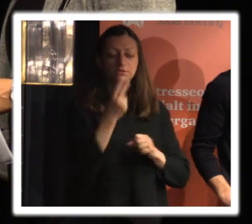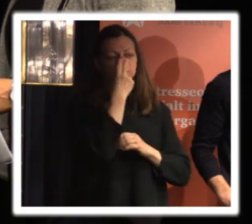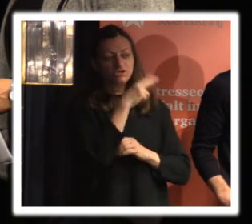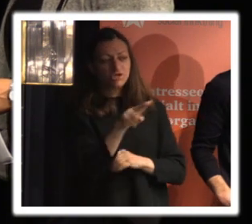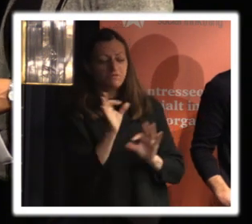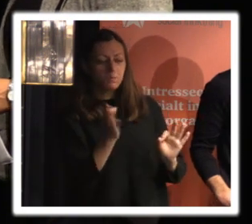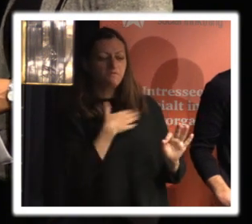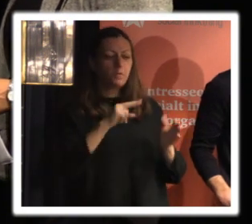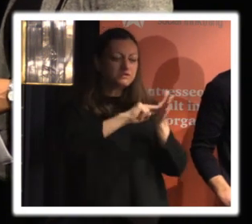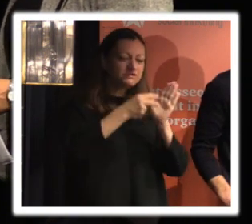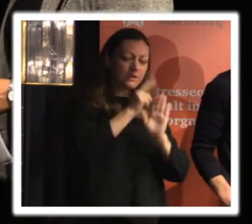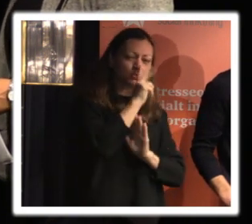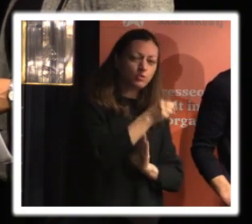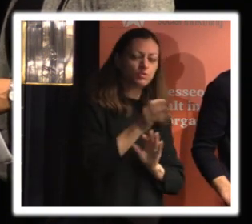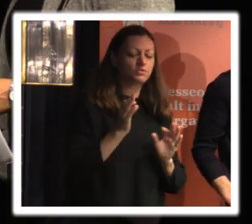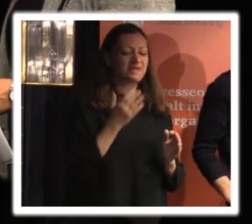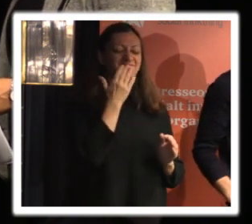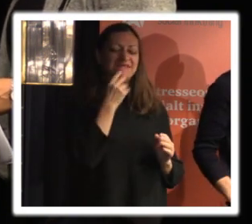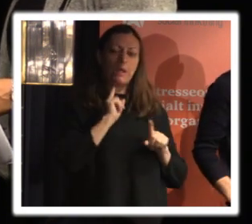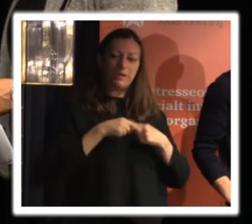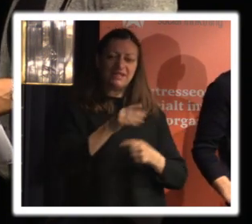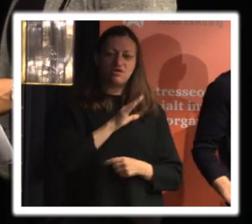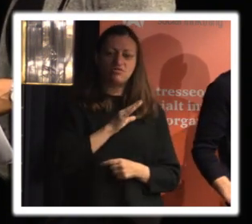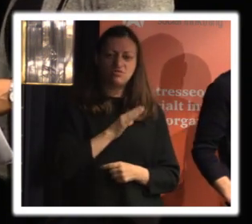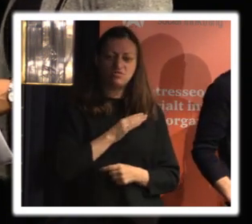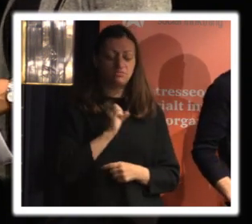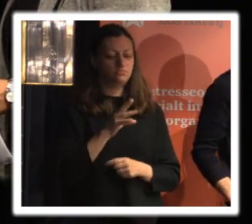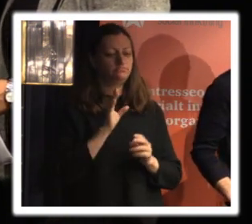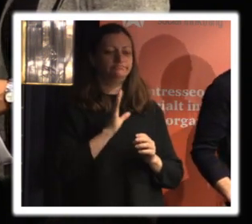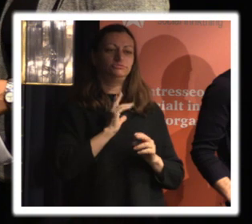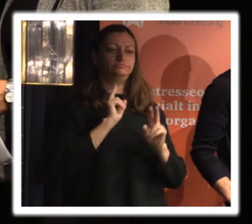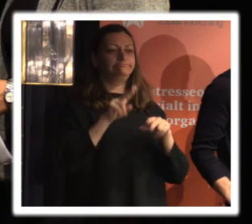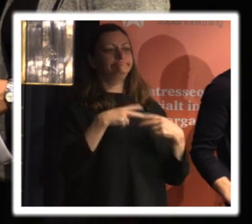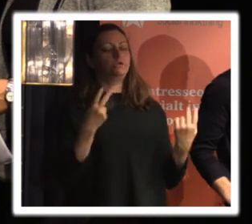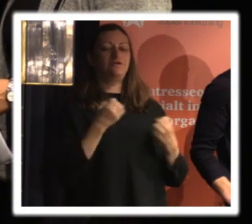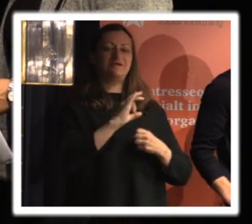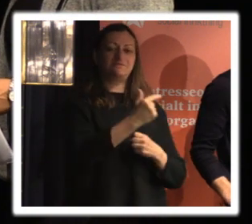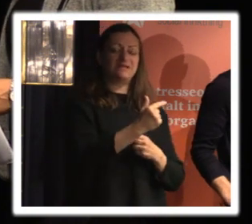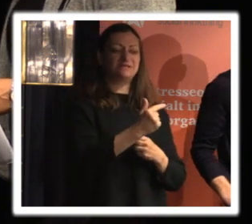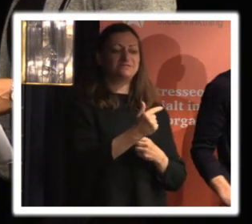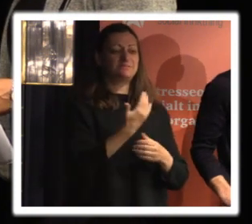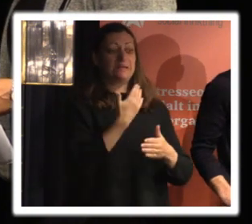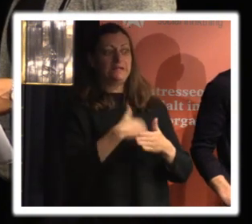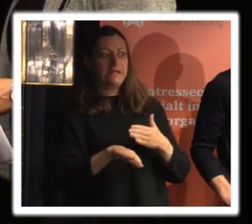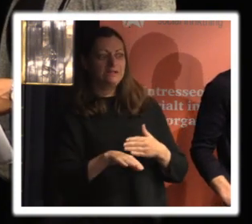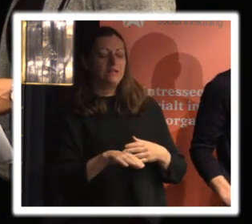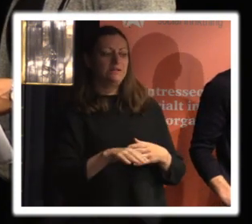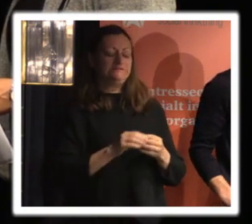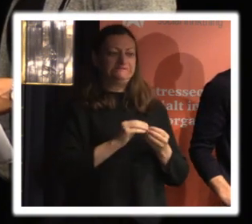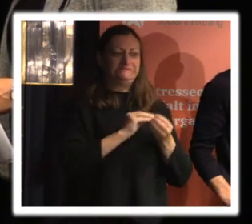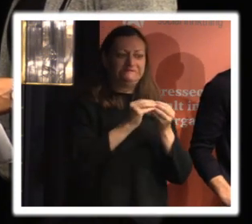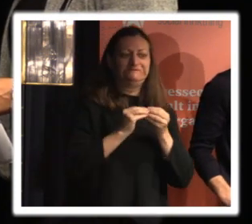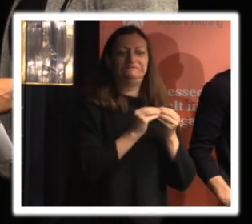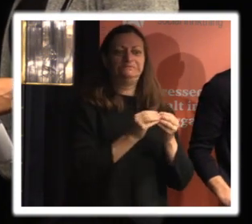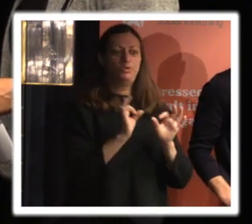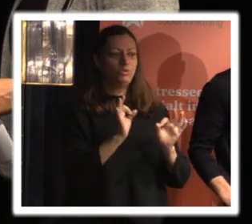sina system sina rutiner och jag menar ha med en ordinarie verksamhet som kanske redan är rätt hårt ansatt och man försöker få allt att